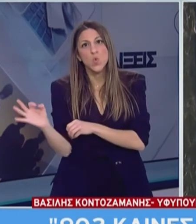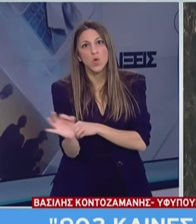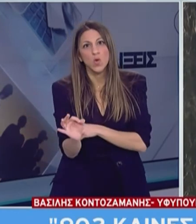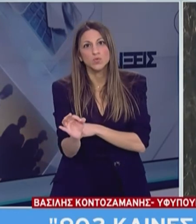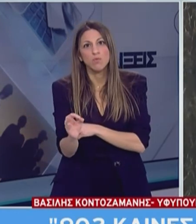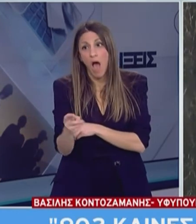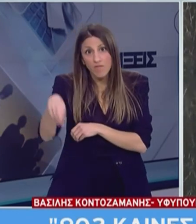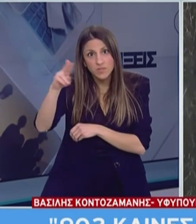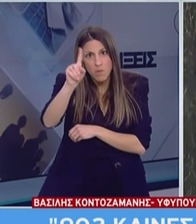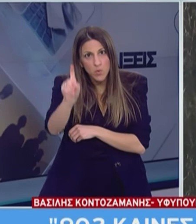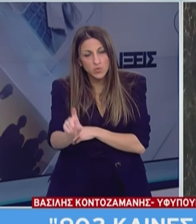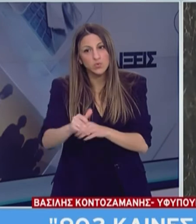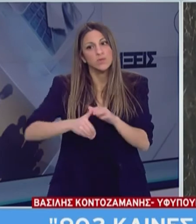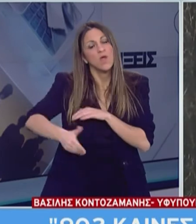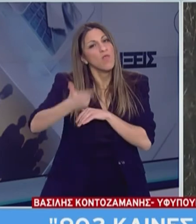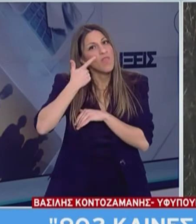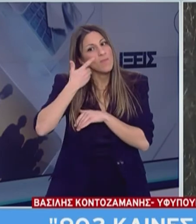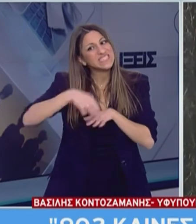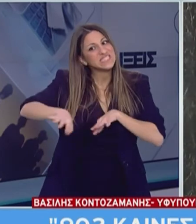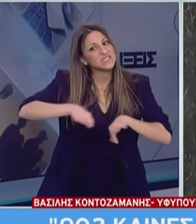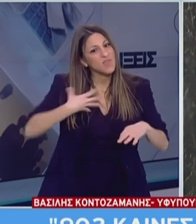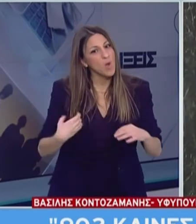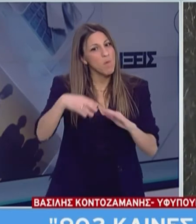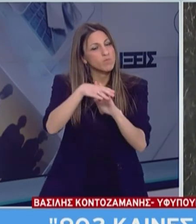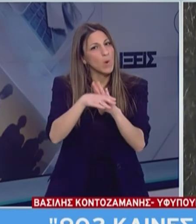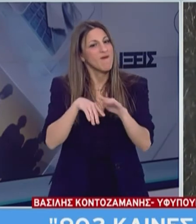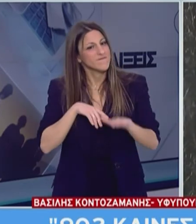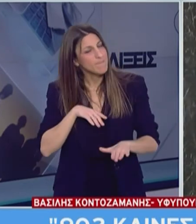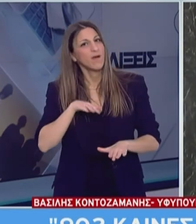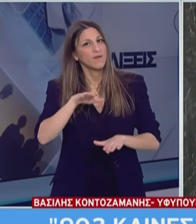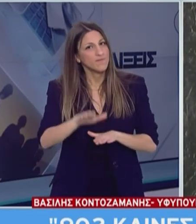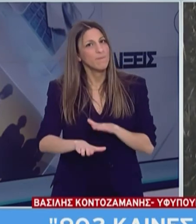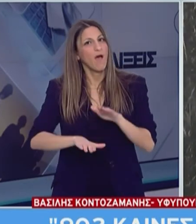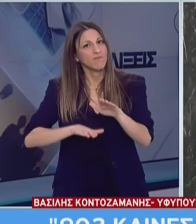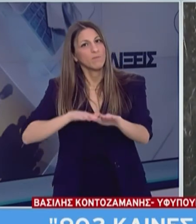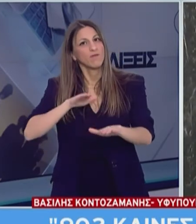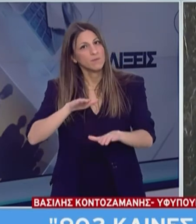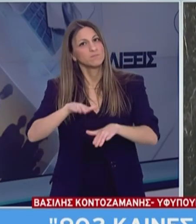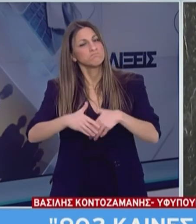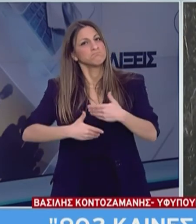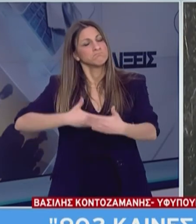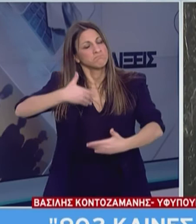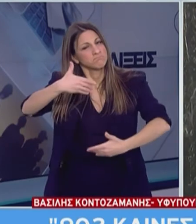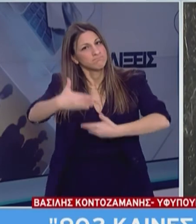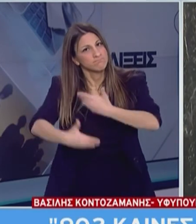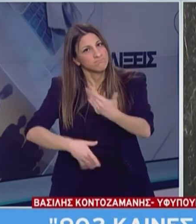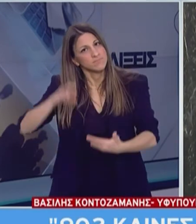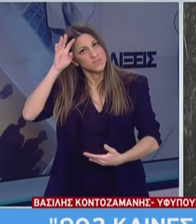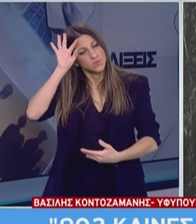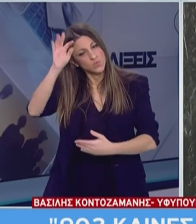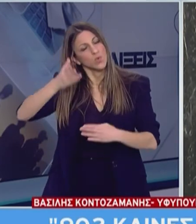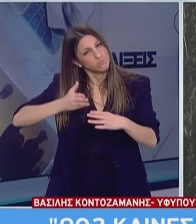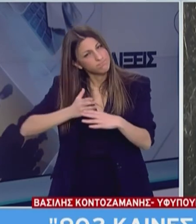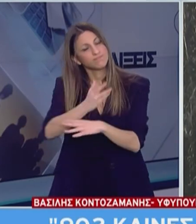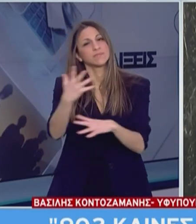χειροτερέψουν, έχουμε σχέδιο έτσι ώστε να ανοίξουμε ακόμα περισσότερες κλίνες και να ξεπεράσουμε και τον αριθμό